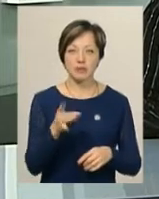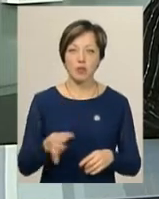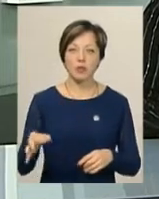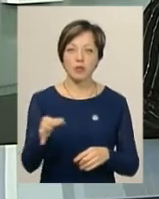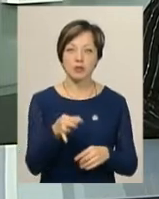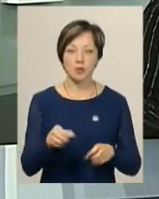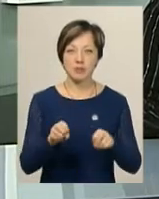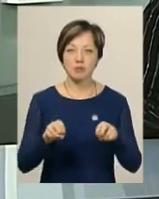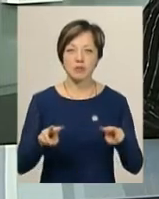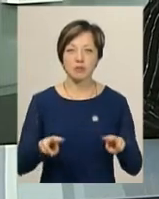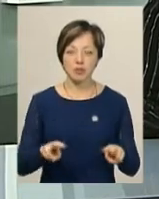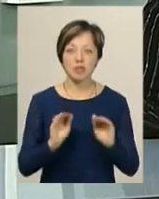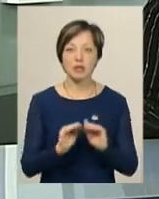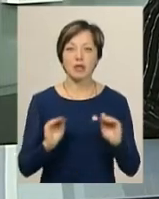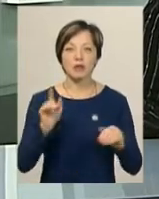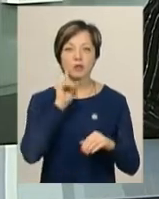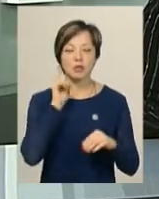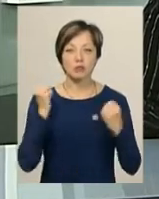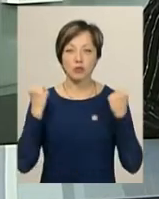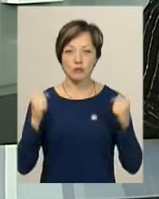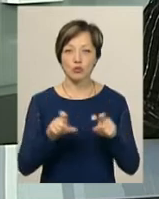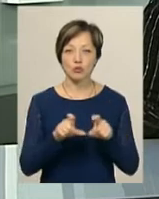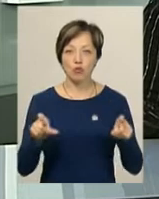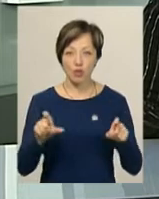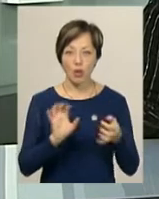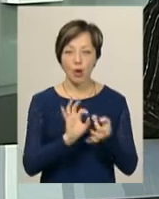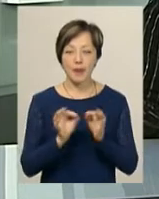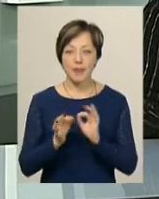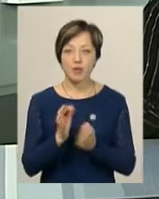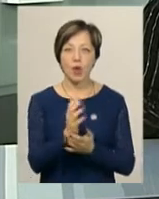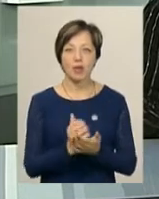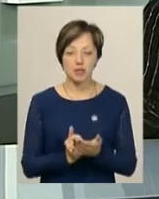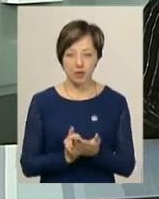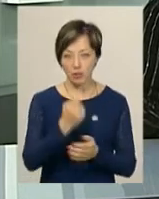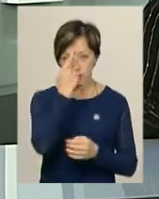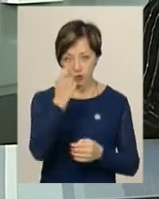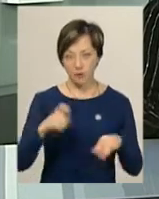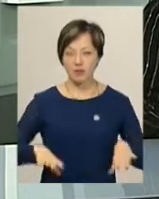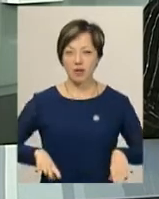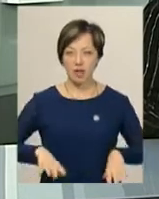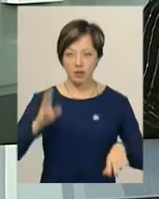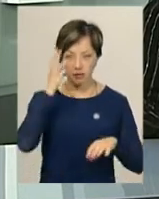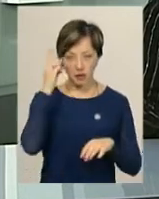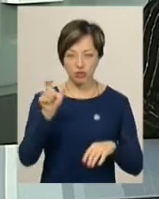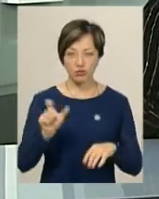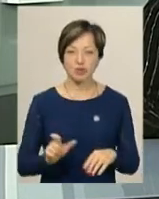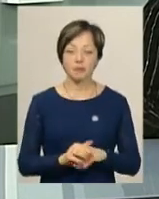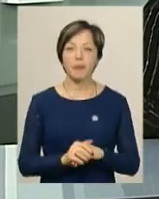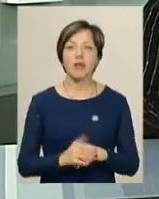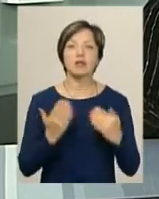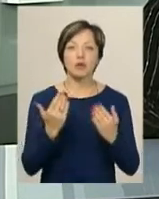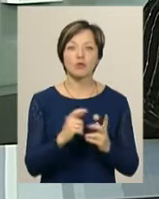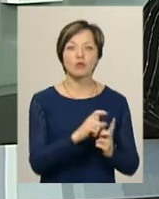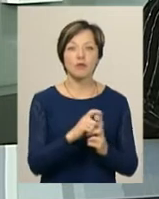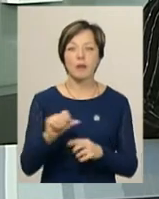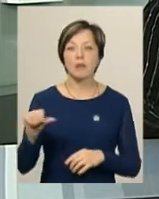обласної спеціалізованої дитячо-юнацької спортивної школи Олімпійського резерву, повідомив тренер хмельничанок Павло Каплун. За його